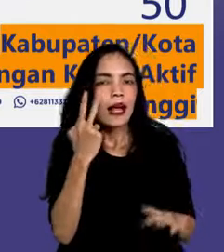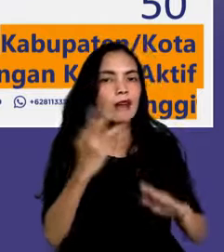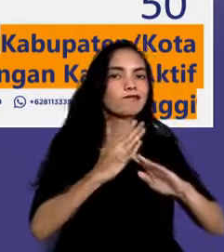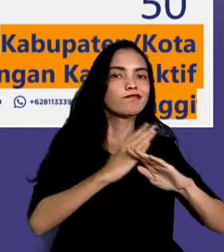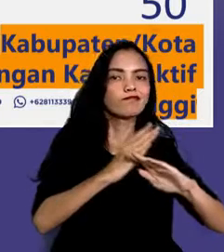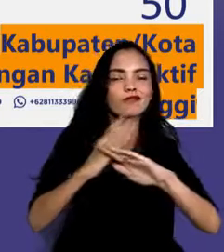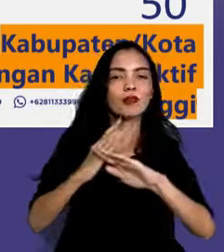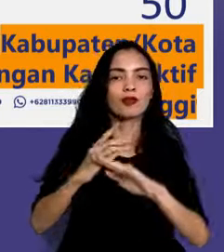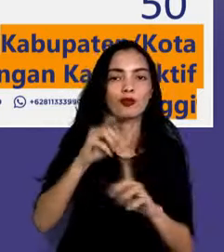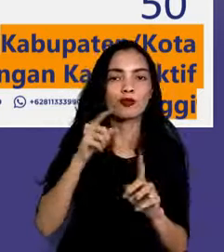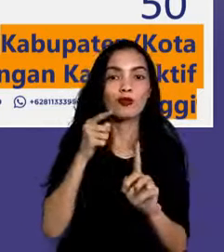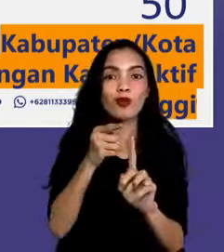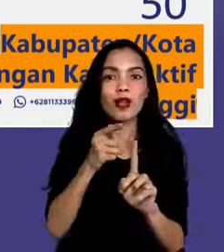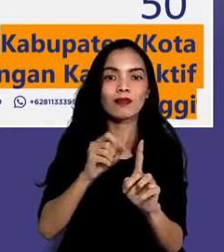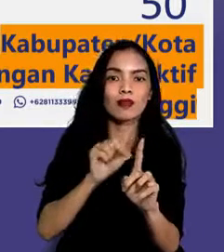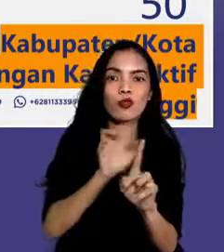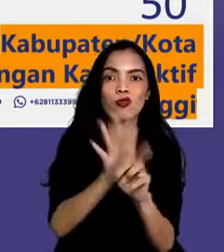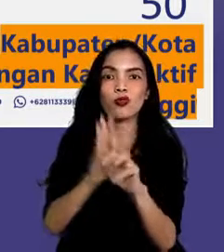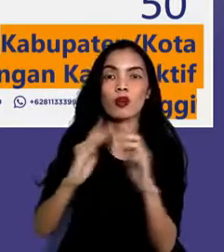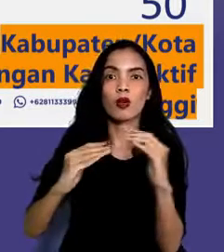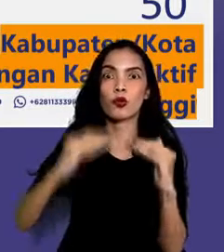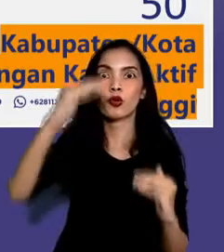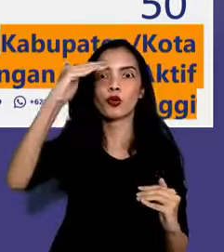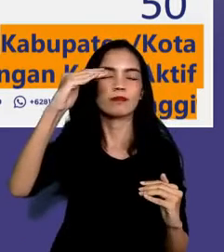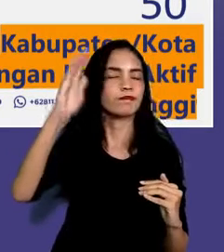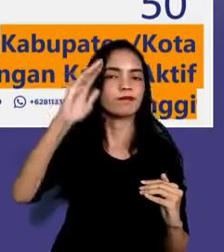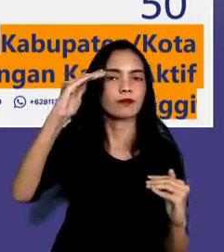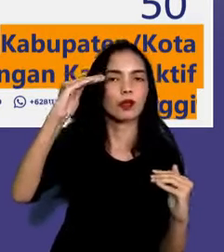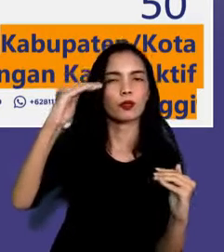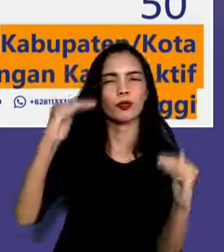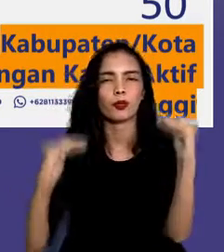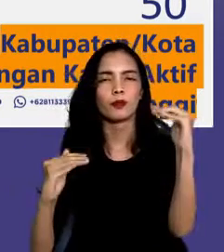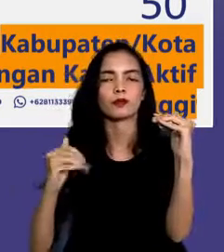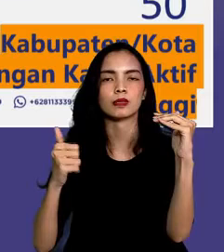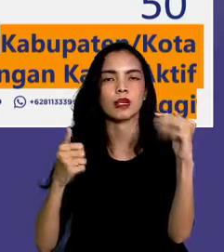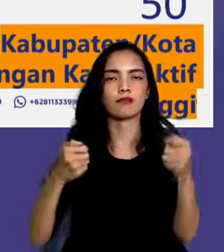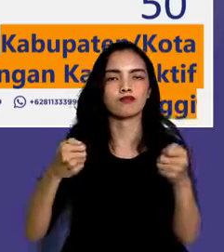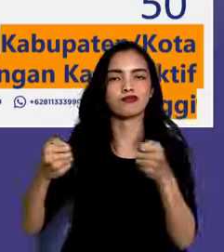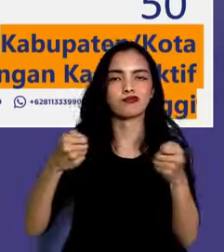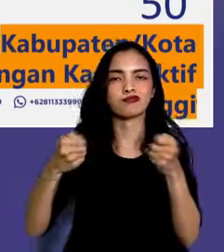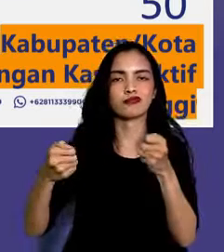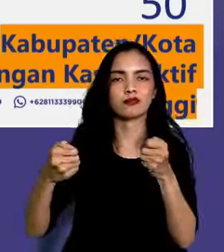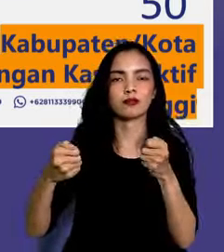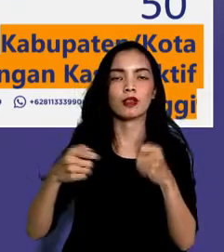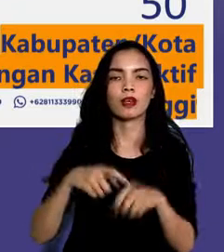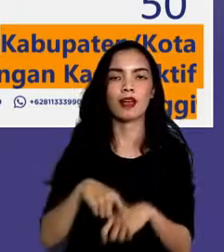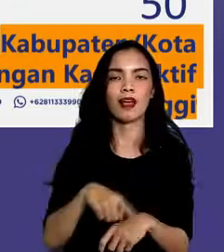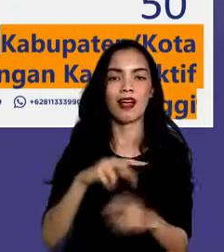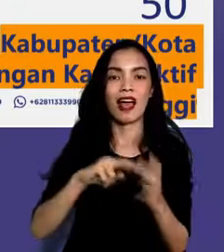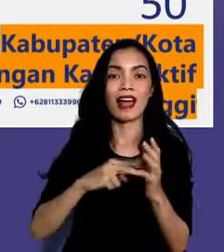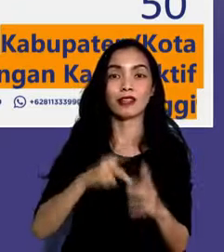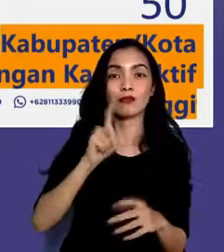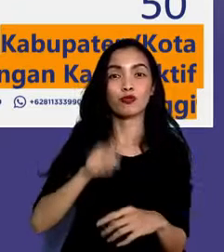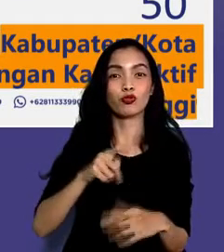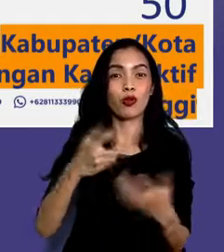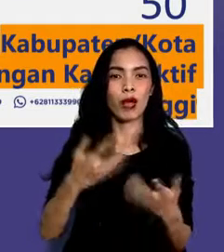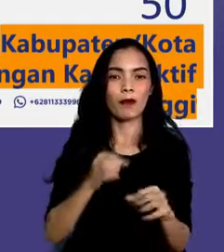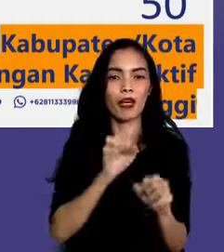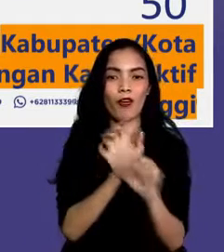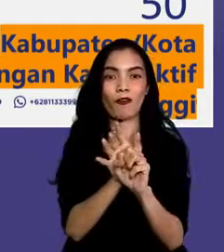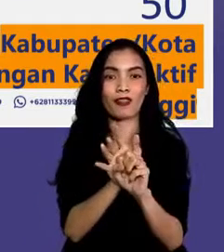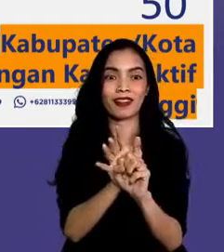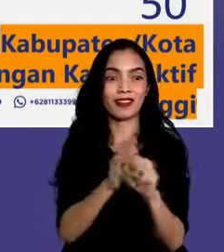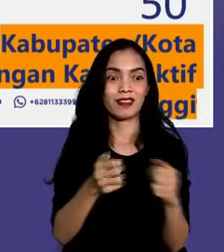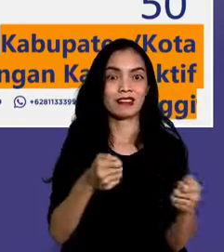Masih tingginya kasus aktif pada wilayah-wilayah ini perlu ditindaklanjuti dengan mengevaluasi penanganan COVID